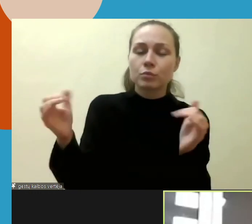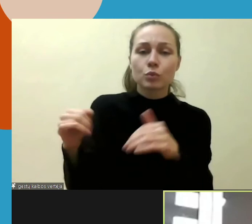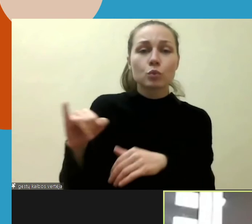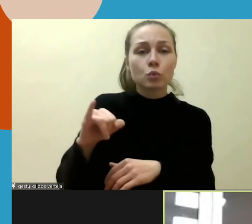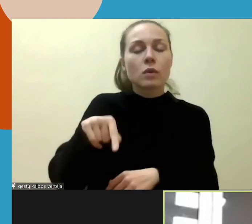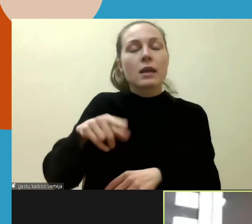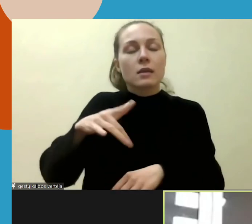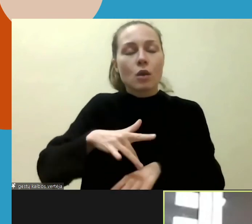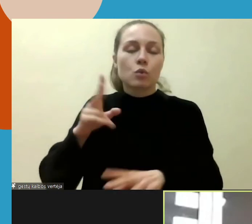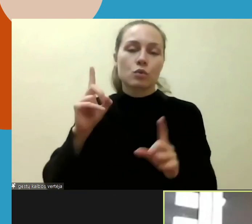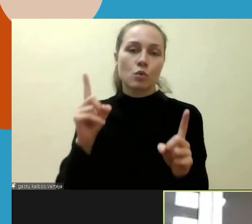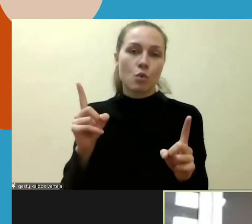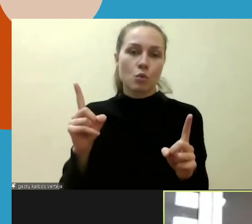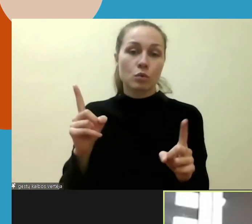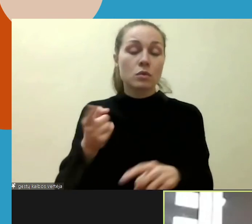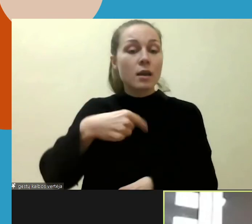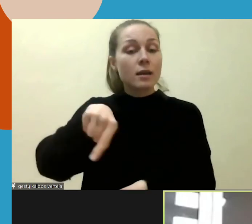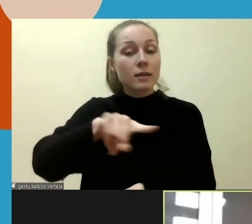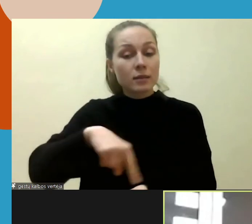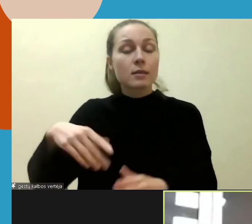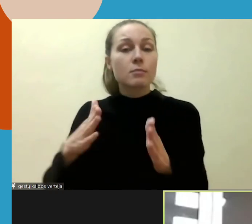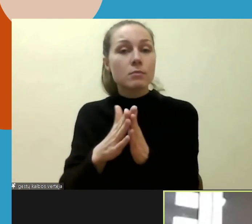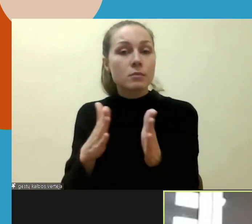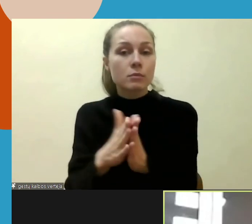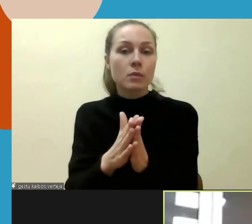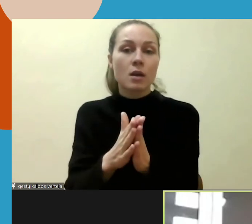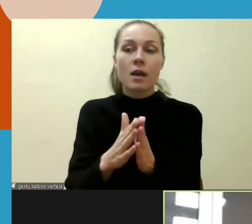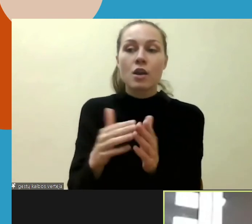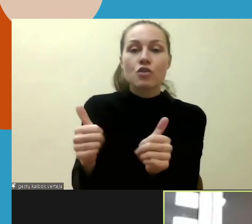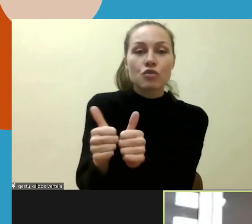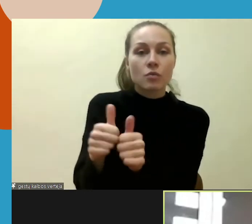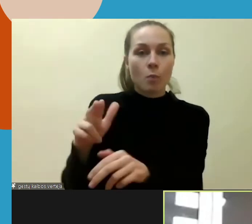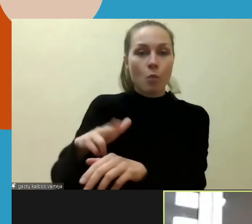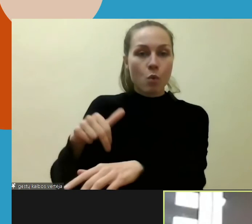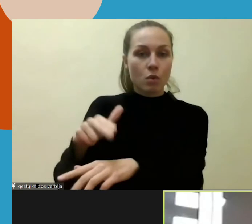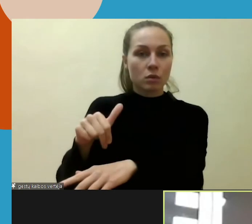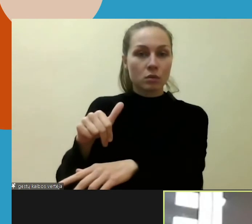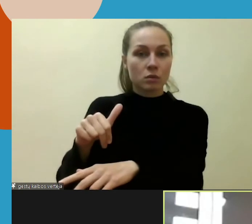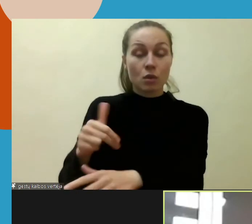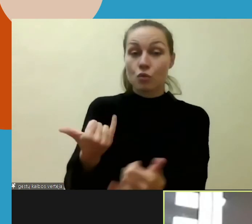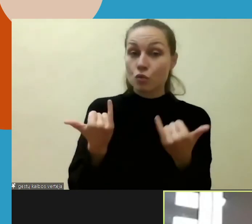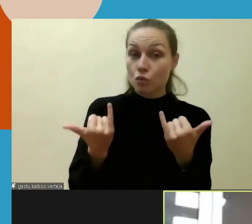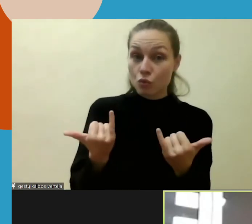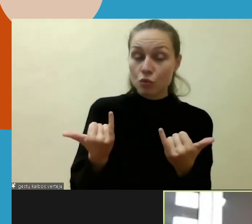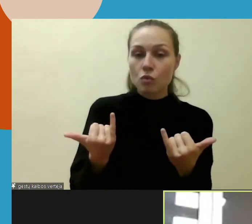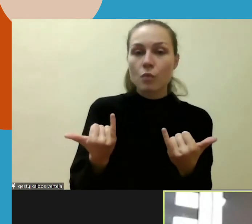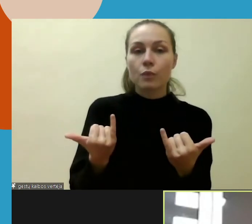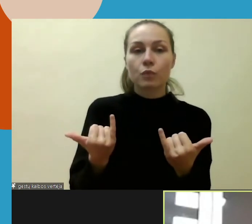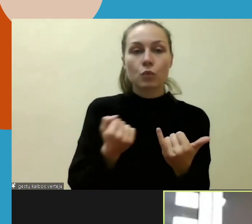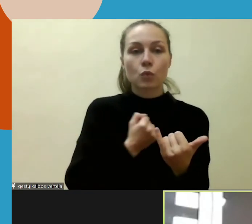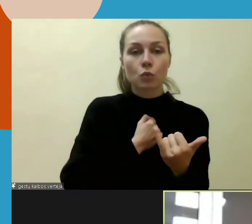saugumą. Tai jie visada prašo, kad kažkur būtume mes netoliesiai. Tai šiai dienai, paėdžiui, taip kaip ir turim